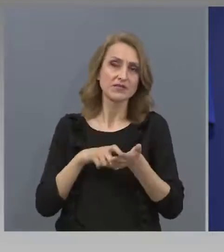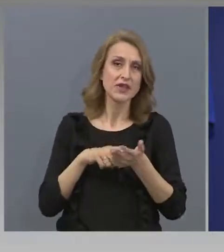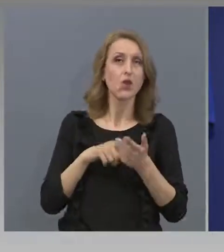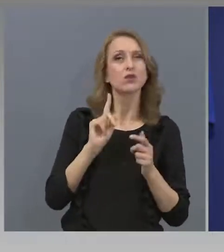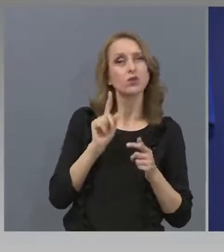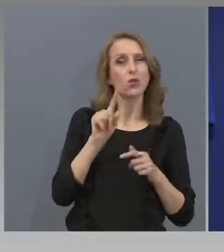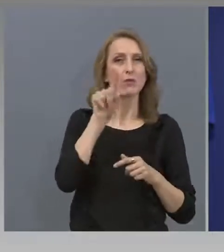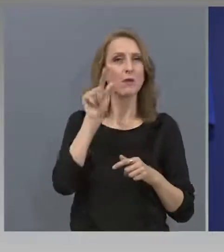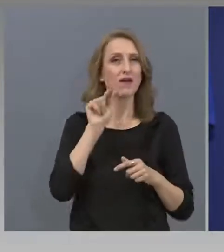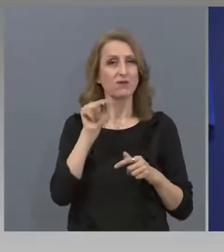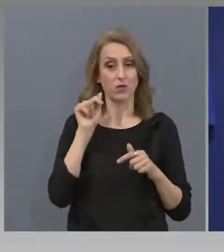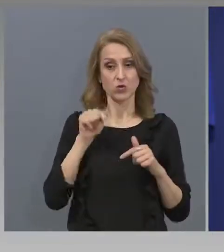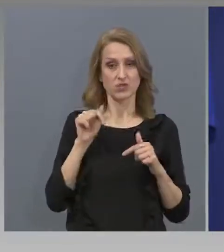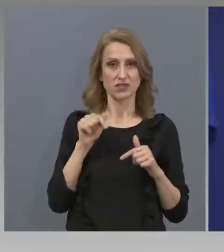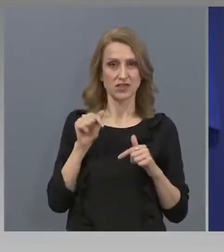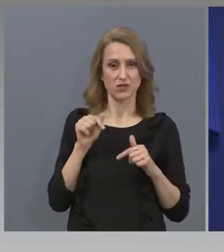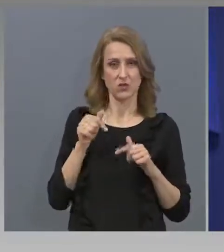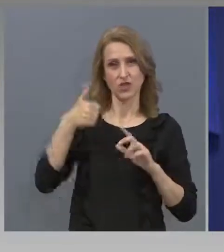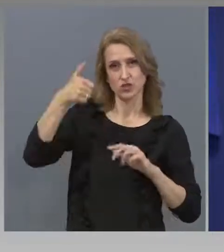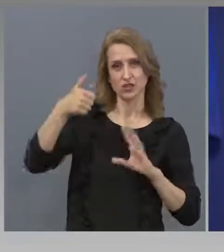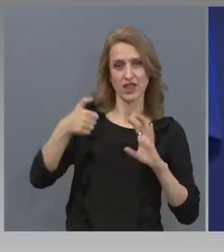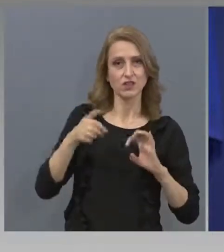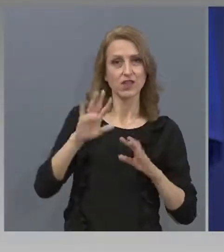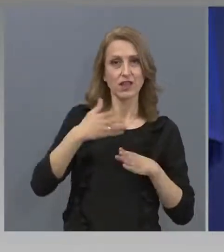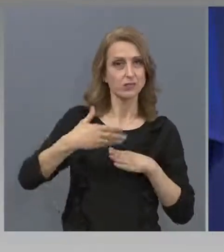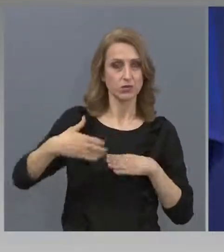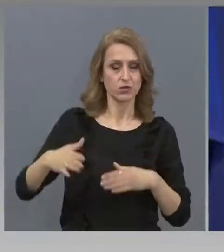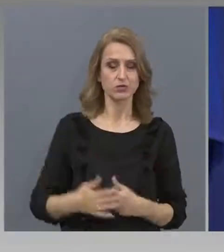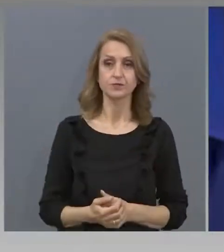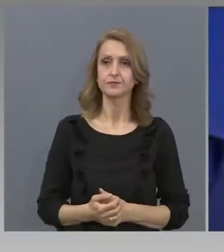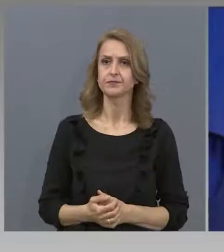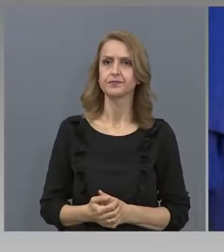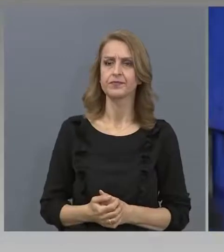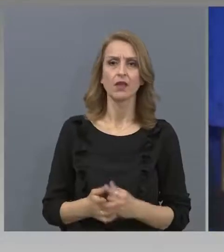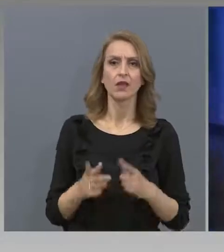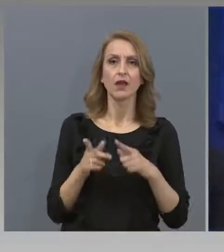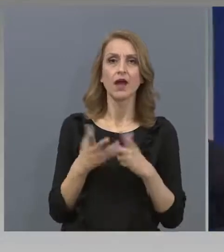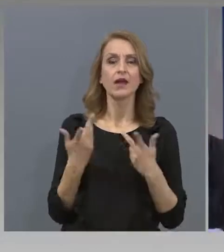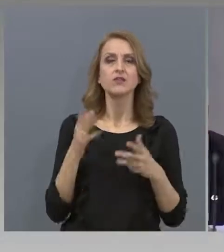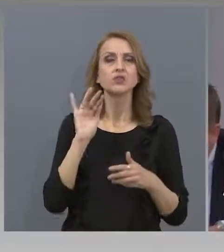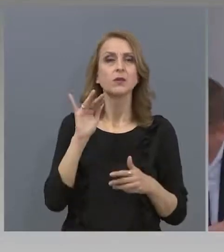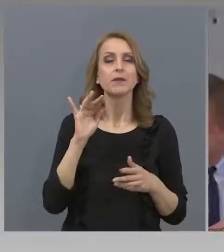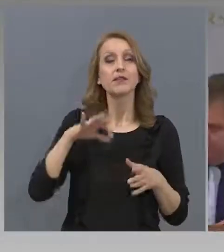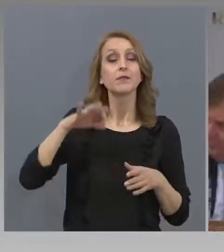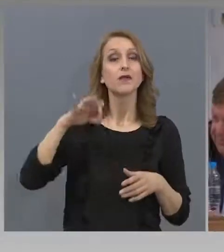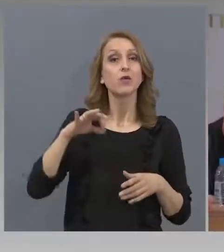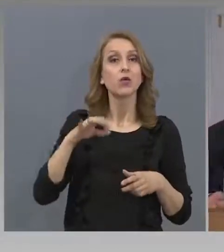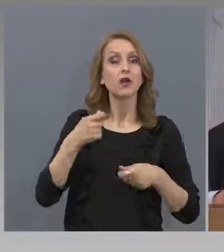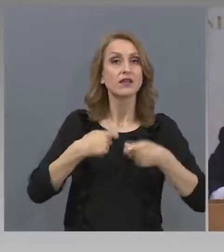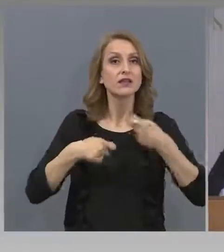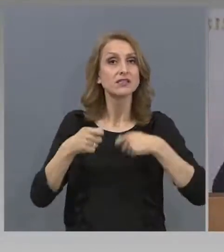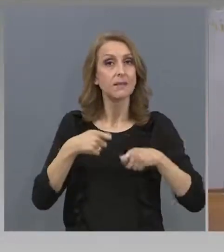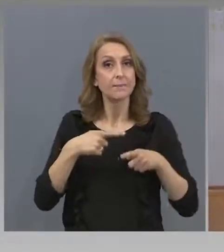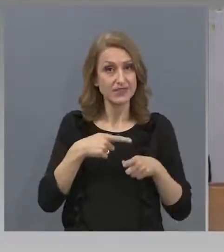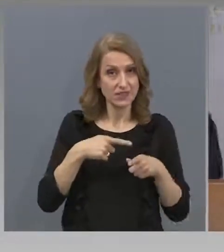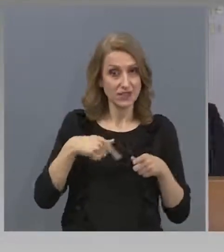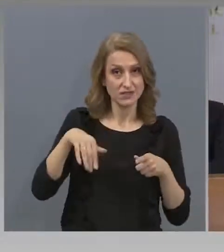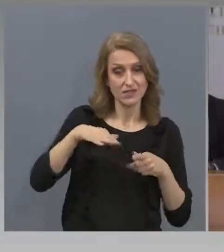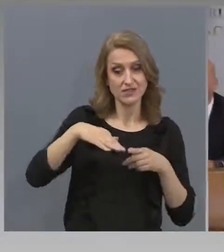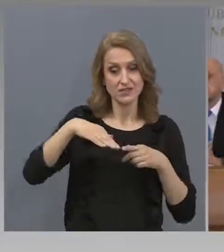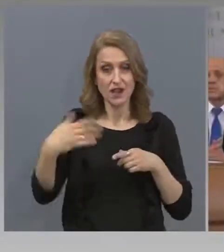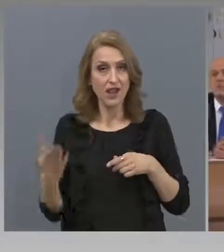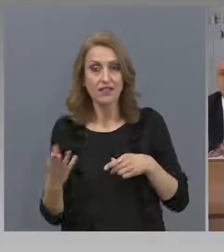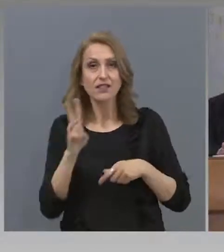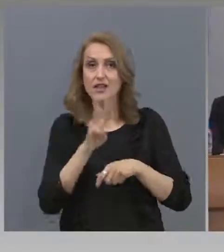Благодаря. Какви ще бъдат препоръките към бизнеса след 13 май? Все още ли трябва да спазват същите санитарни